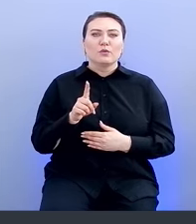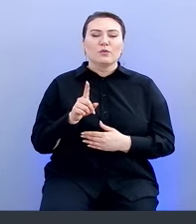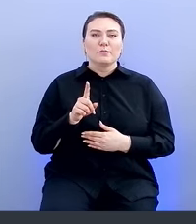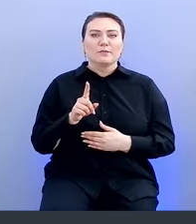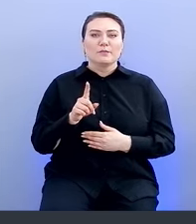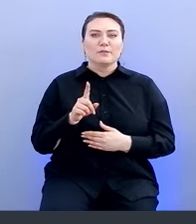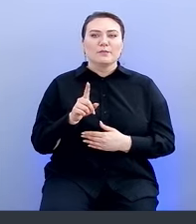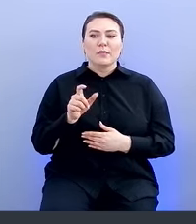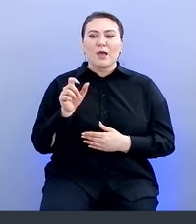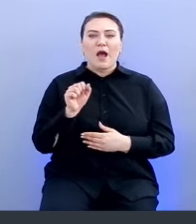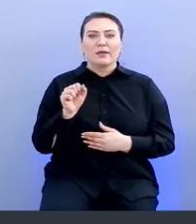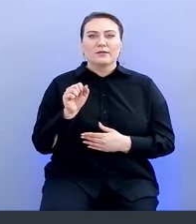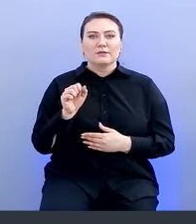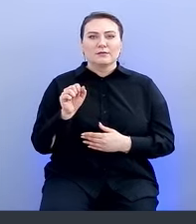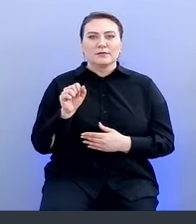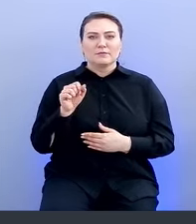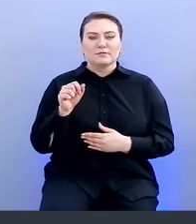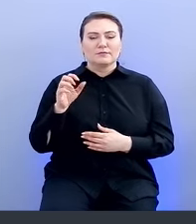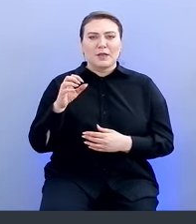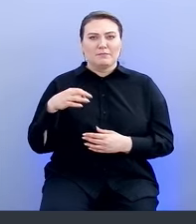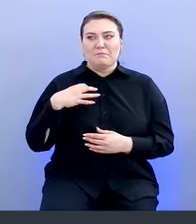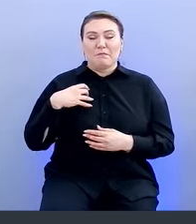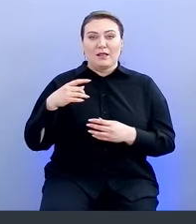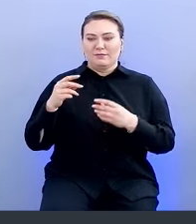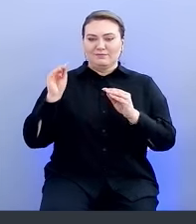с QGate в белой теме. Черную сделали.